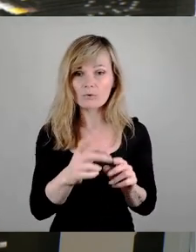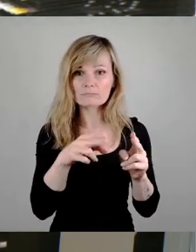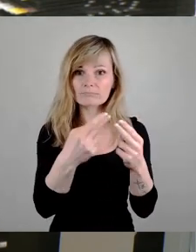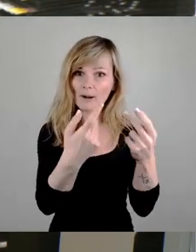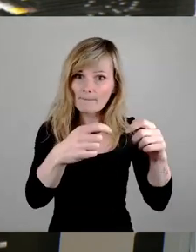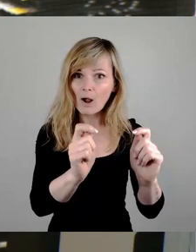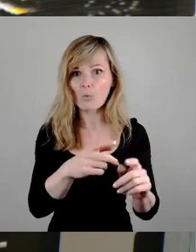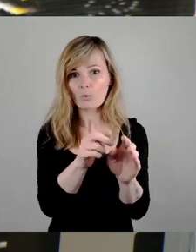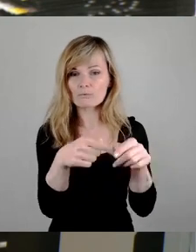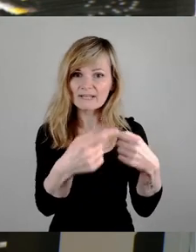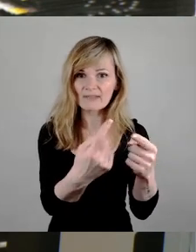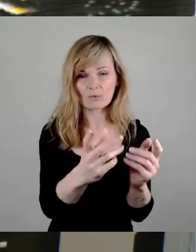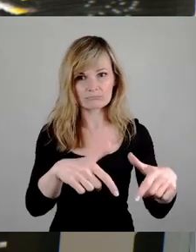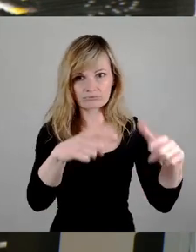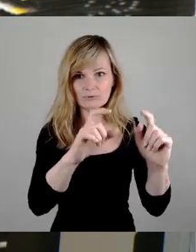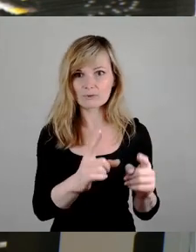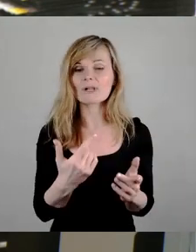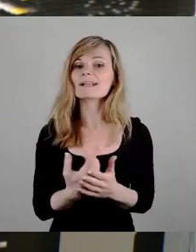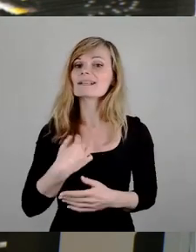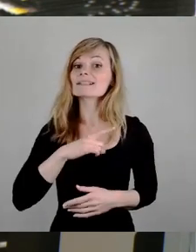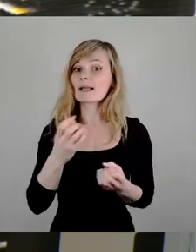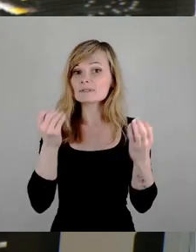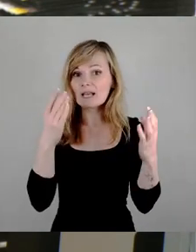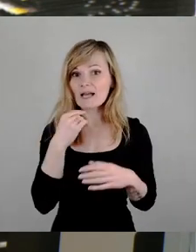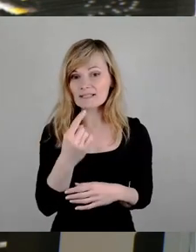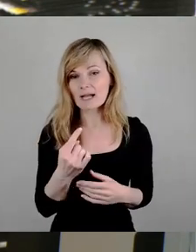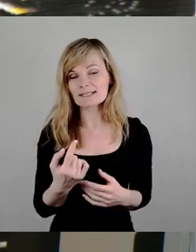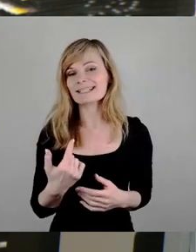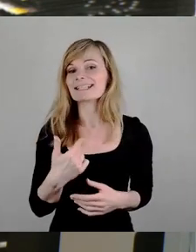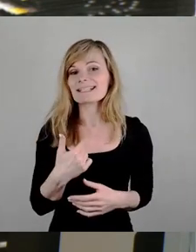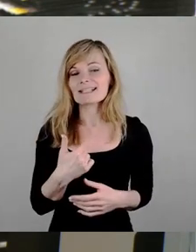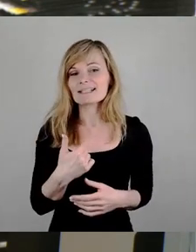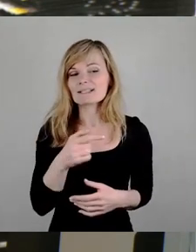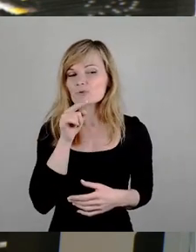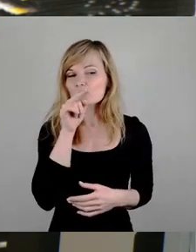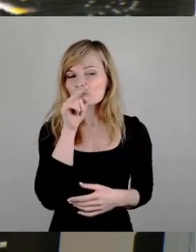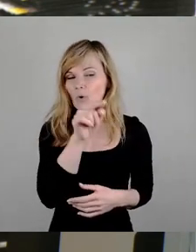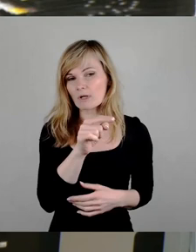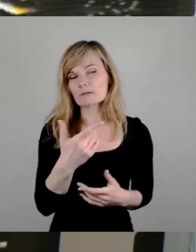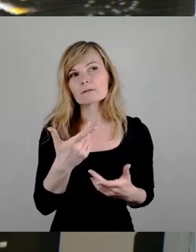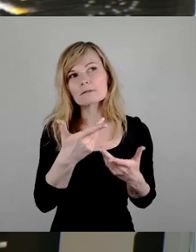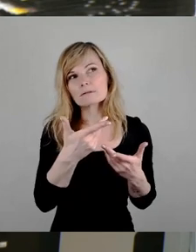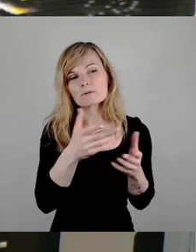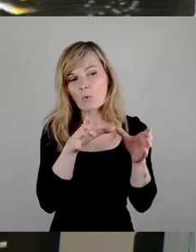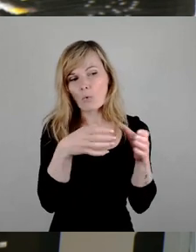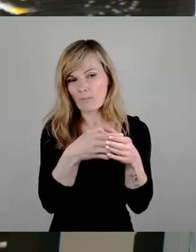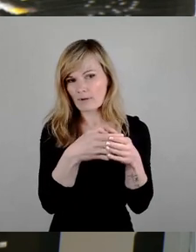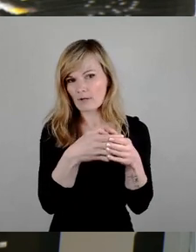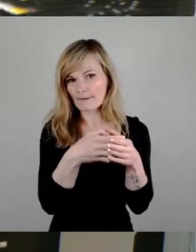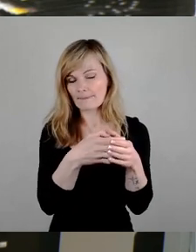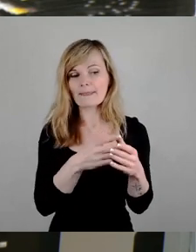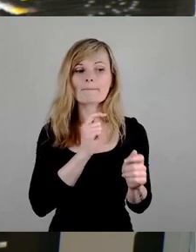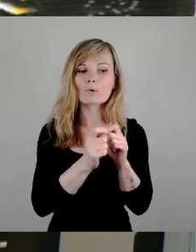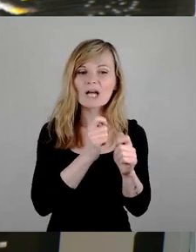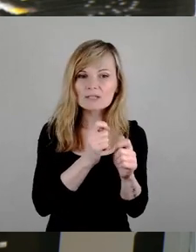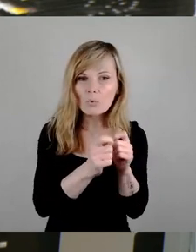Entwicklung zu haben. Und ich sage es auch mal ganz klar, ich wurde dort mit diesem Anliegen, sowohl von den Moderatoren dieses